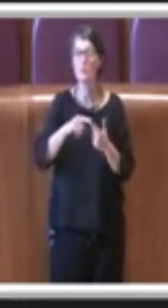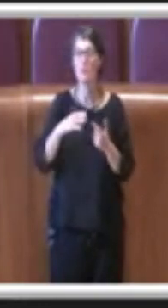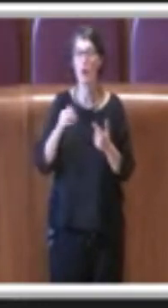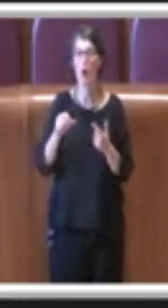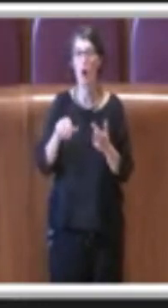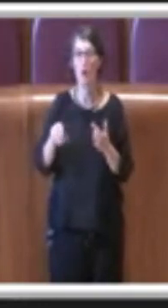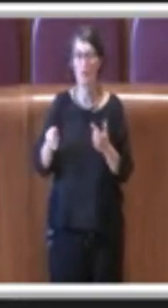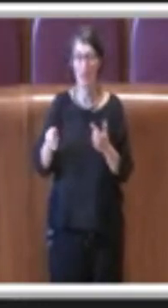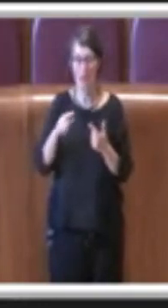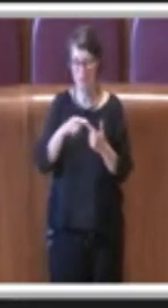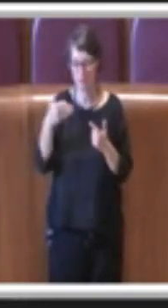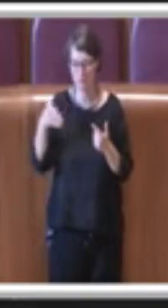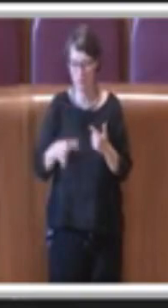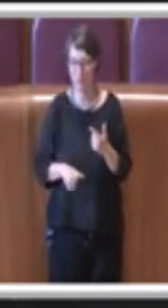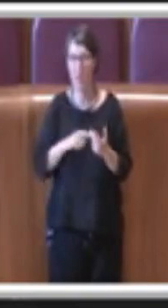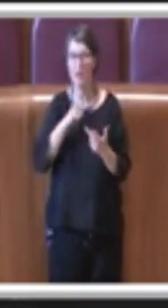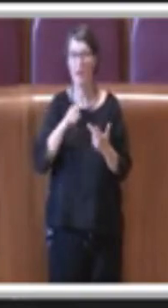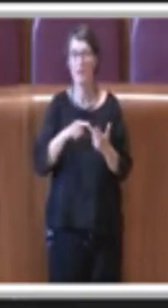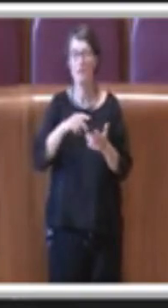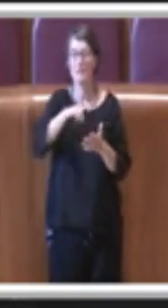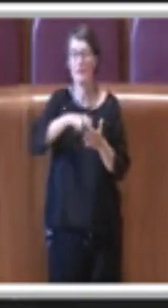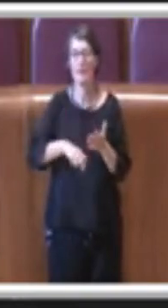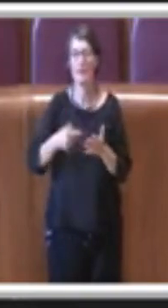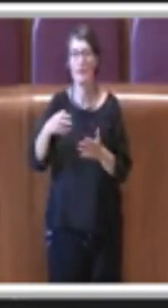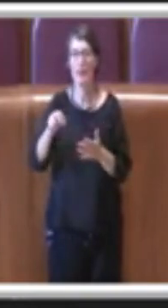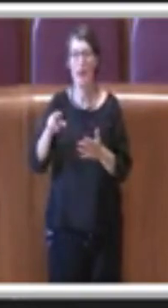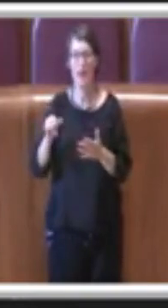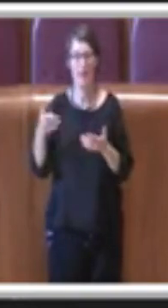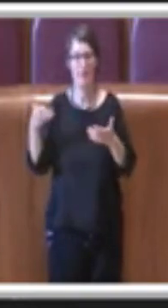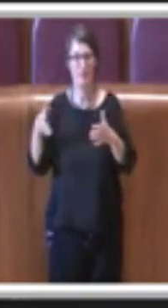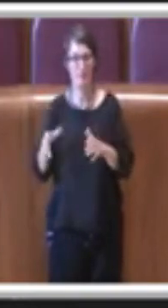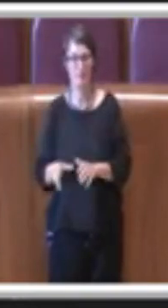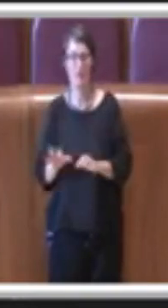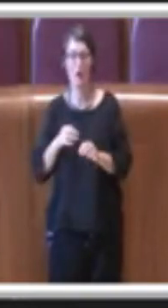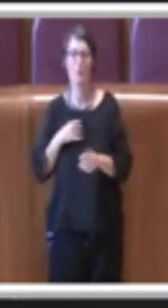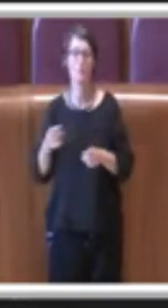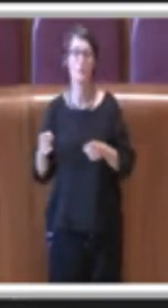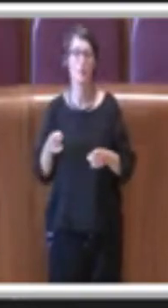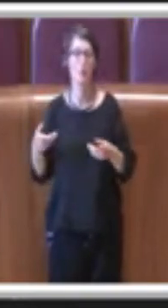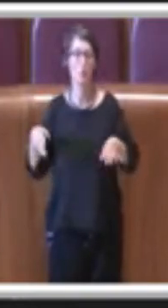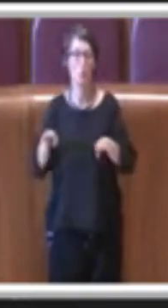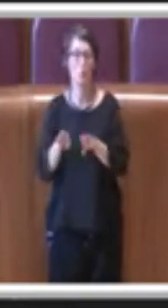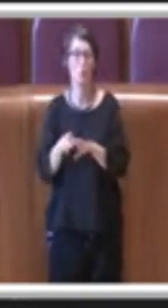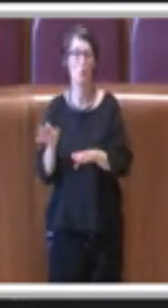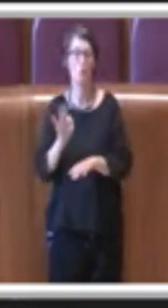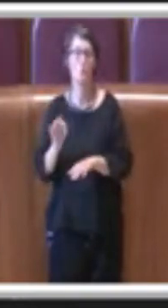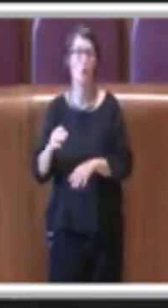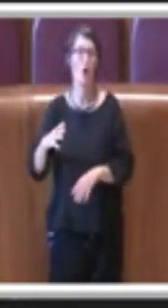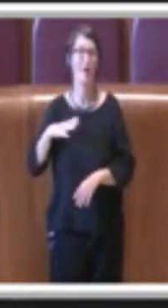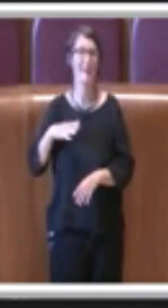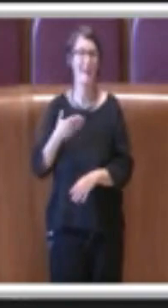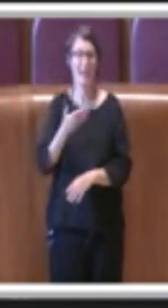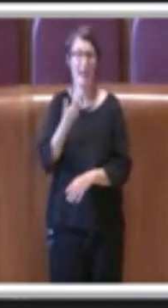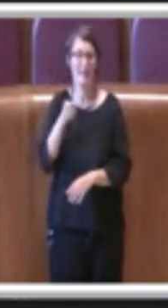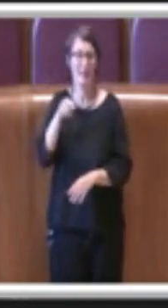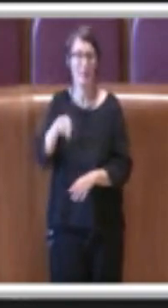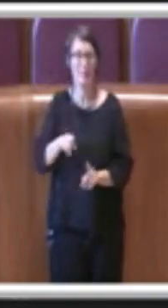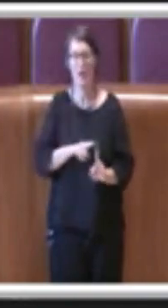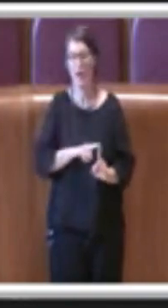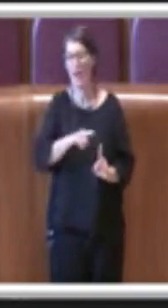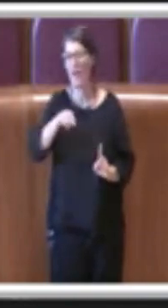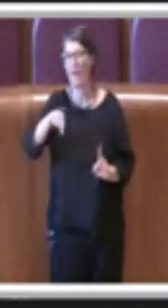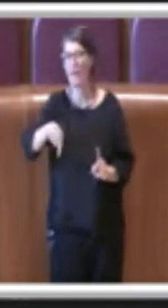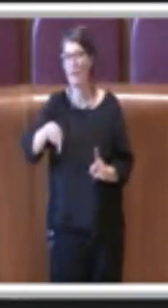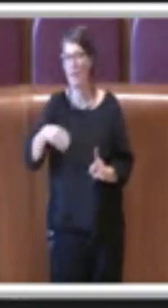livello residenziale dell'Atari per le strutture ricettive durante i periodi di chiusura o per mancanza dei clienti fino alla scadenza dallo stato di